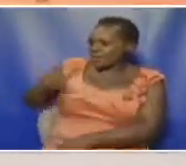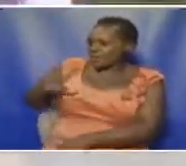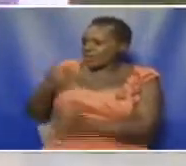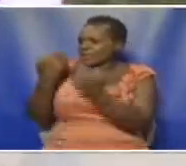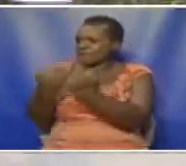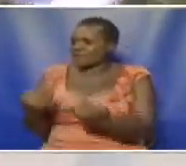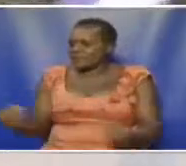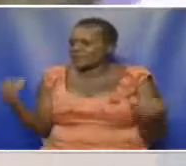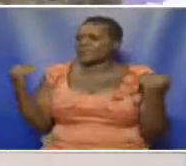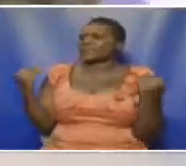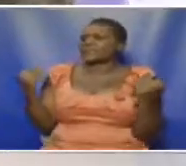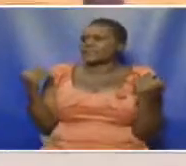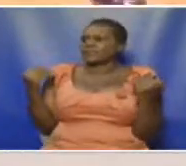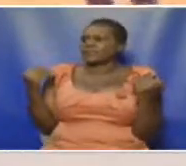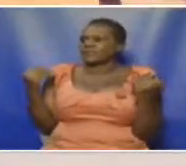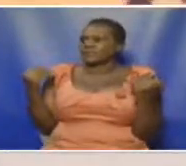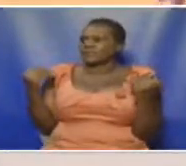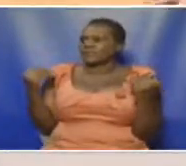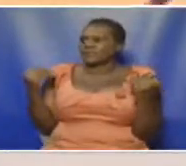watoto